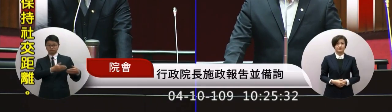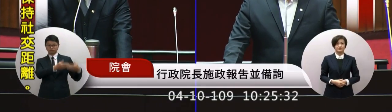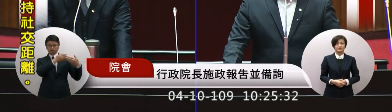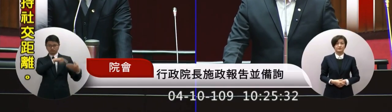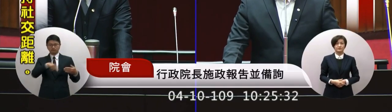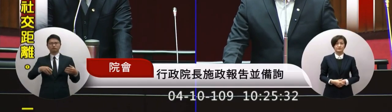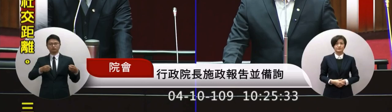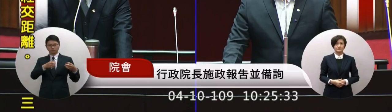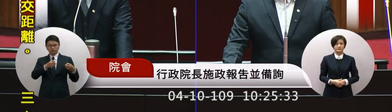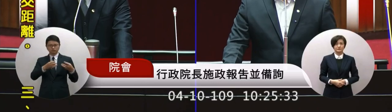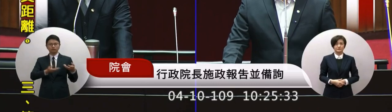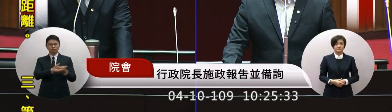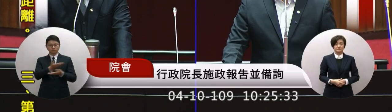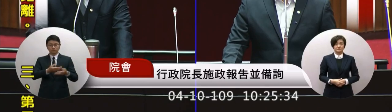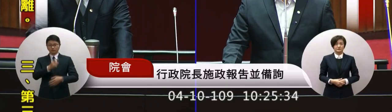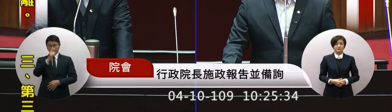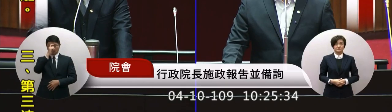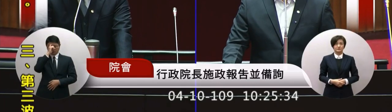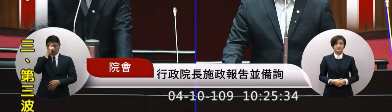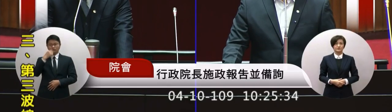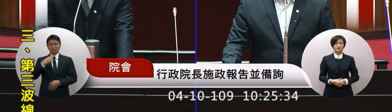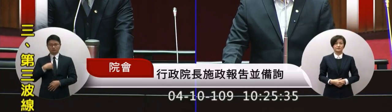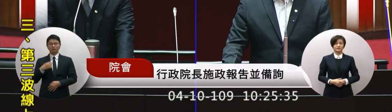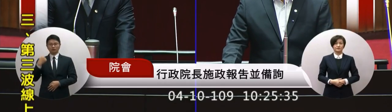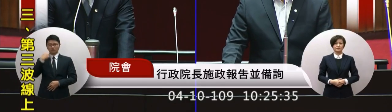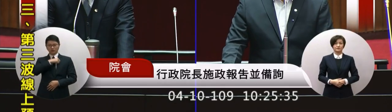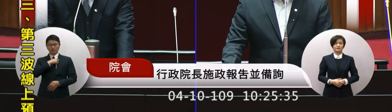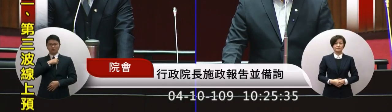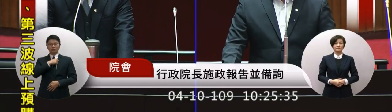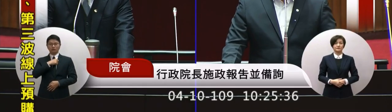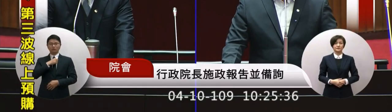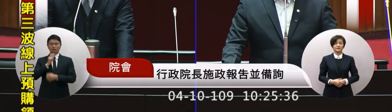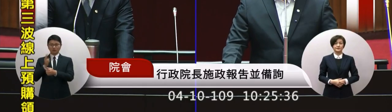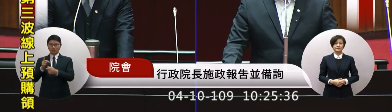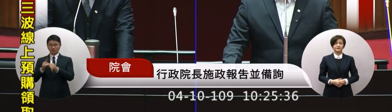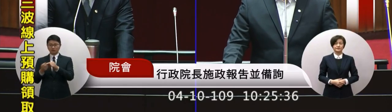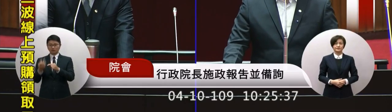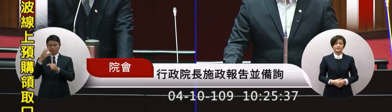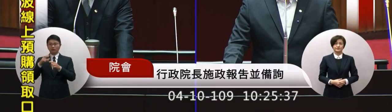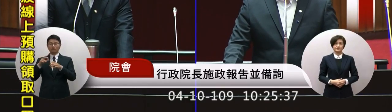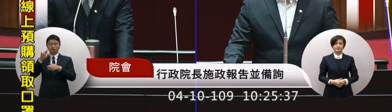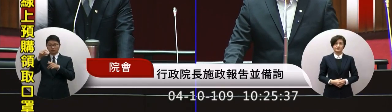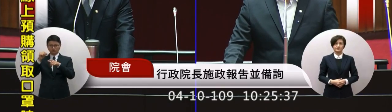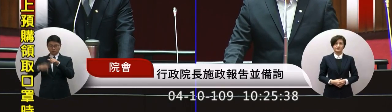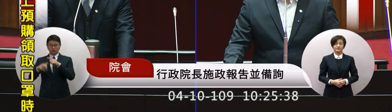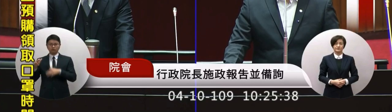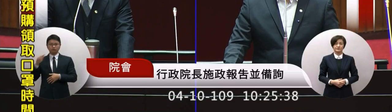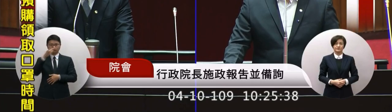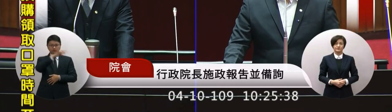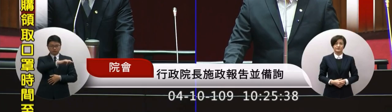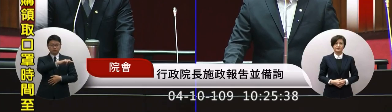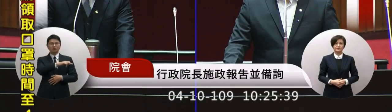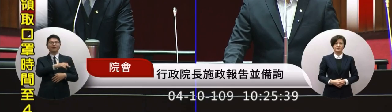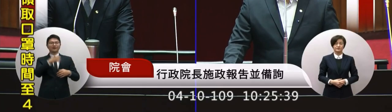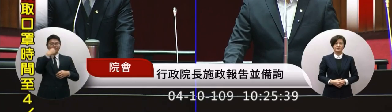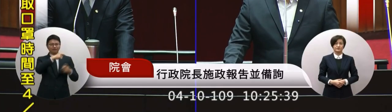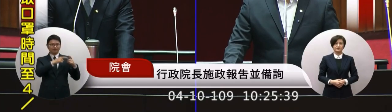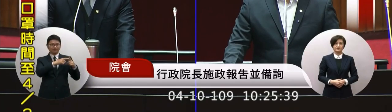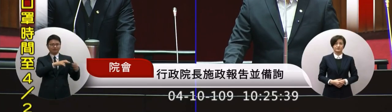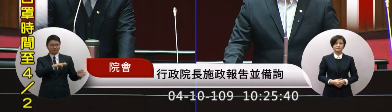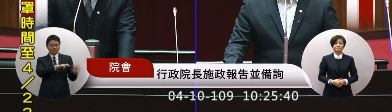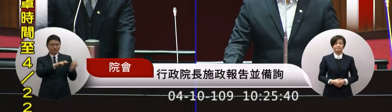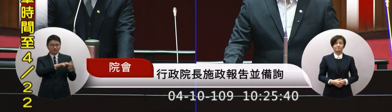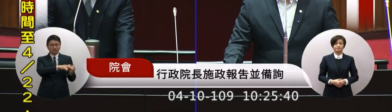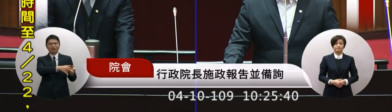就是希望能由我們派出華航的飛機在國人同胞回來後